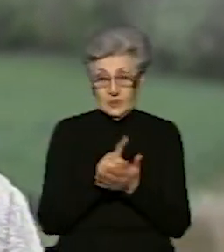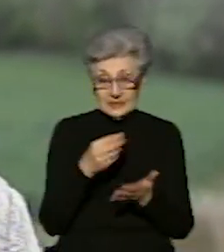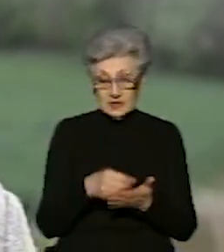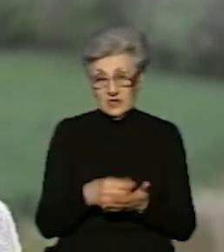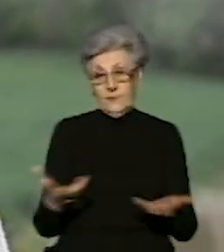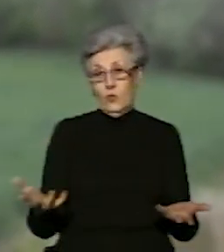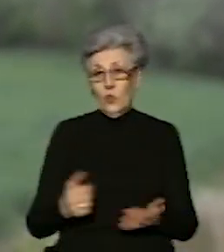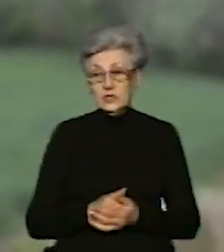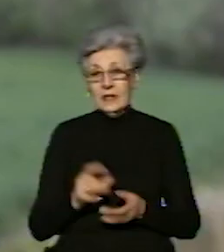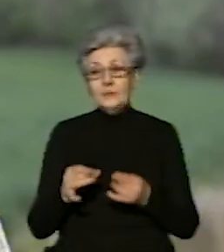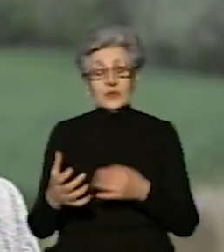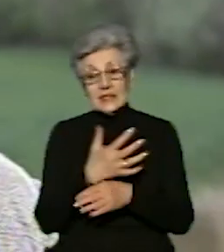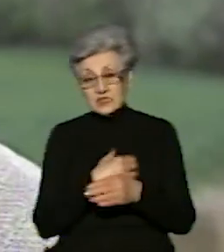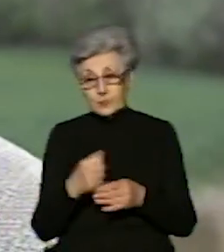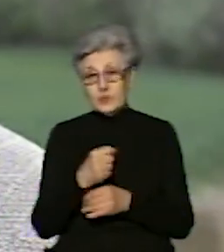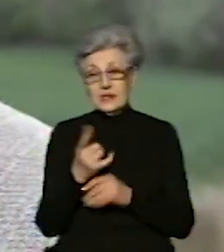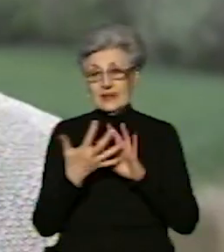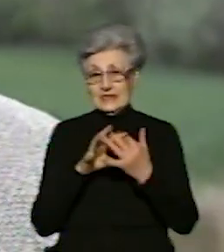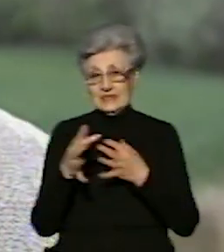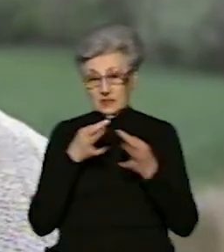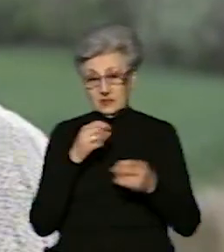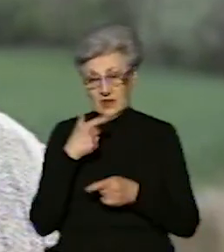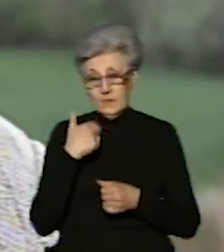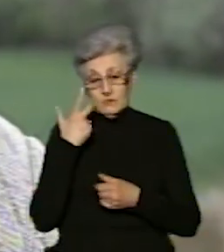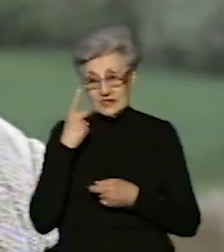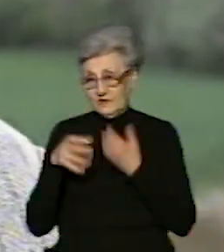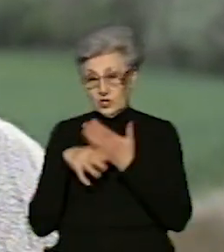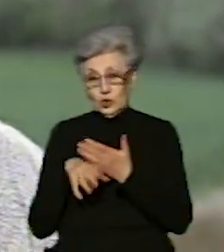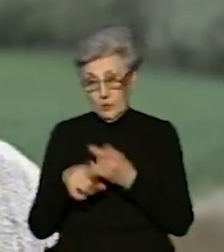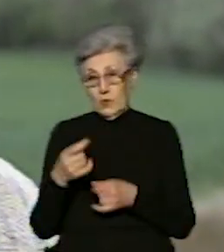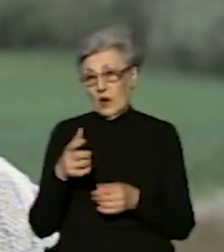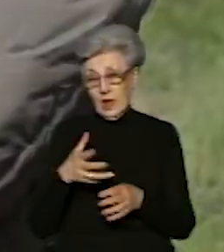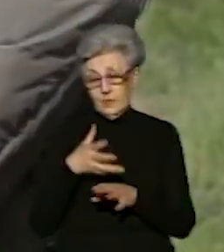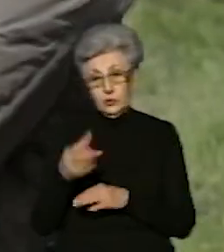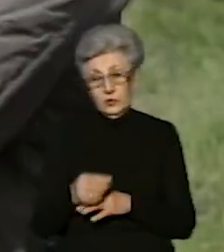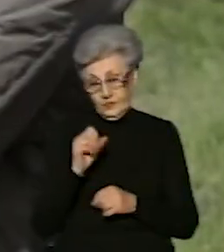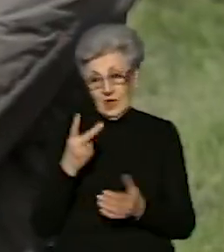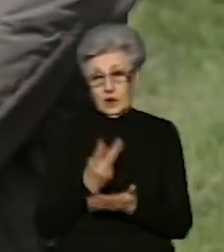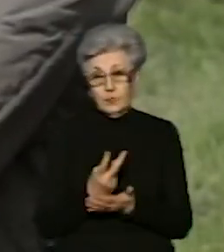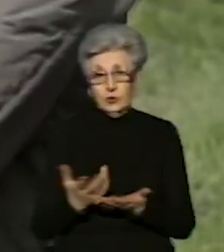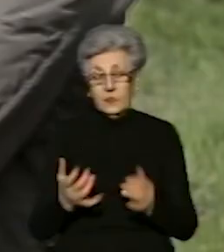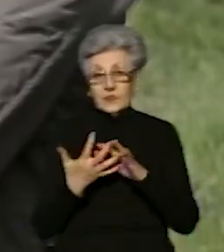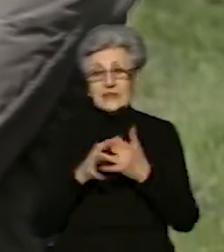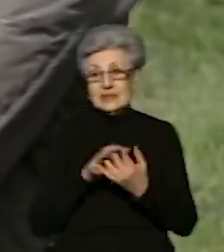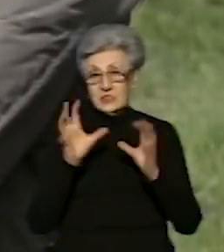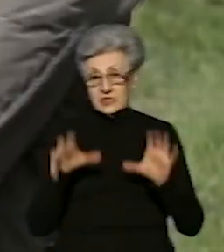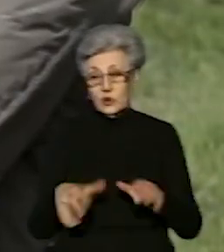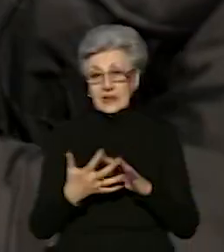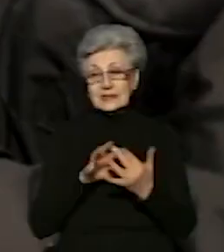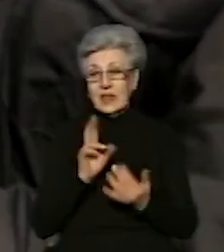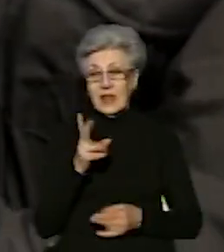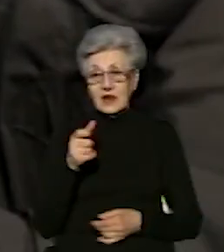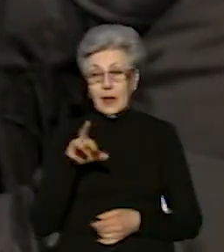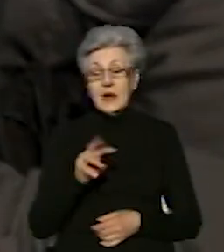воєнний збір, і сільські ради ми платимо. Так, як положено, все. Сільський голова села Кам'яна